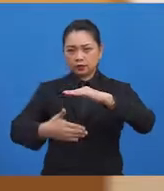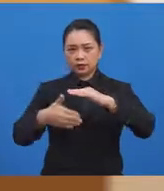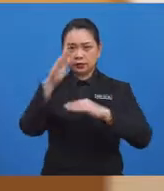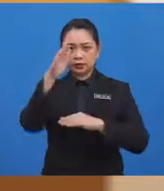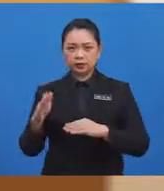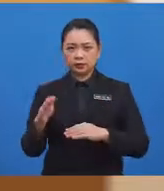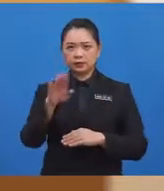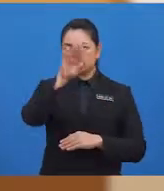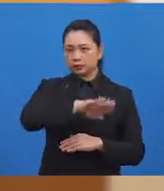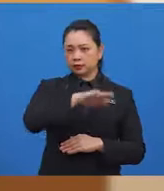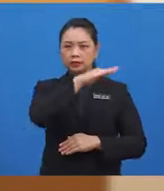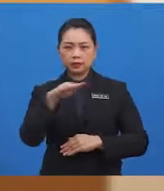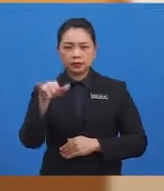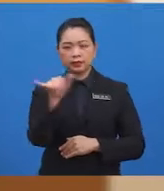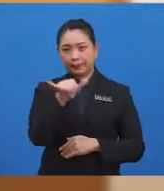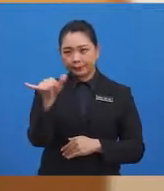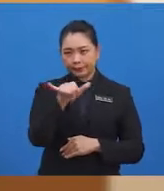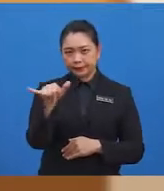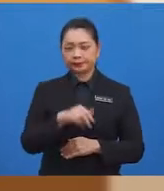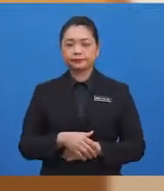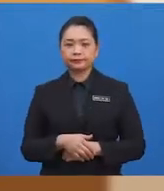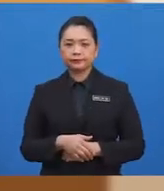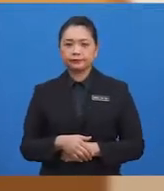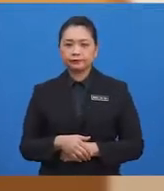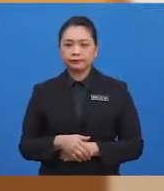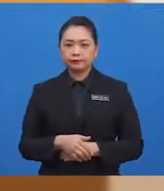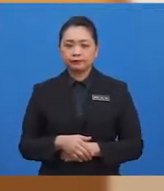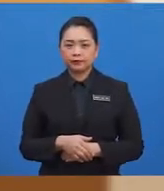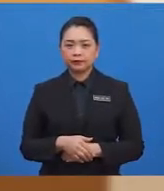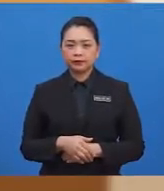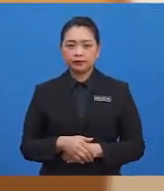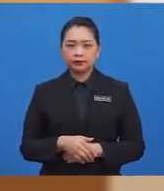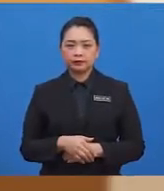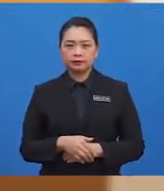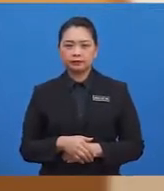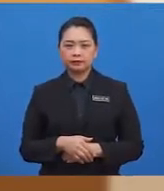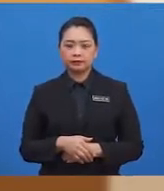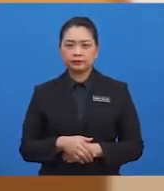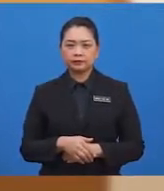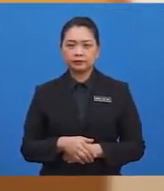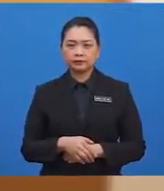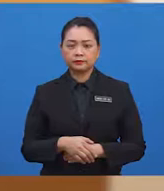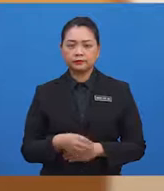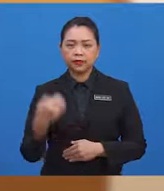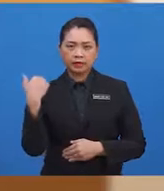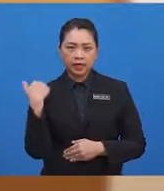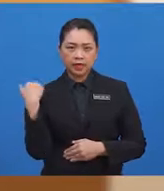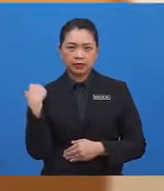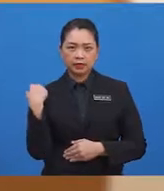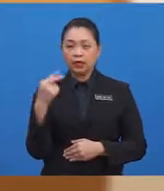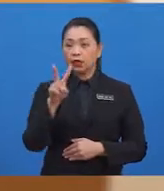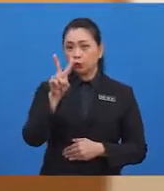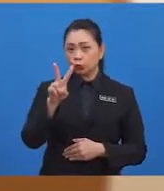Manakala segi tiga ini mempunyai dua sisi yang